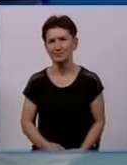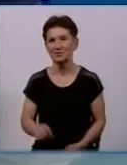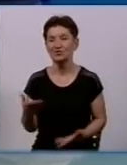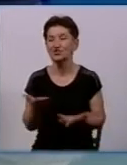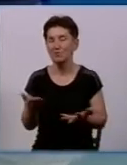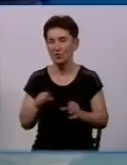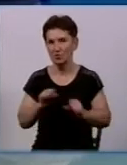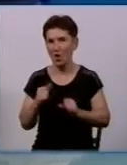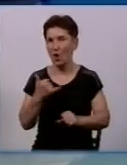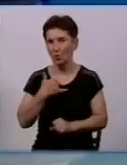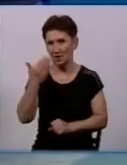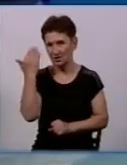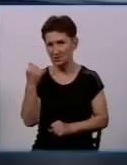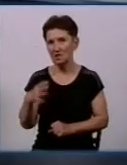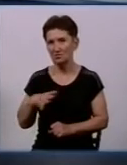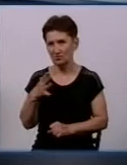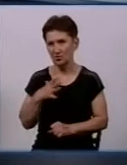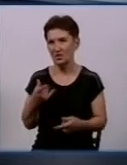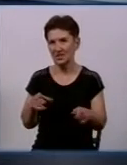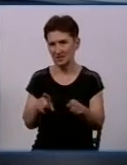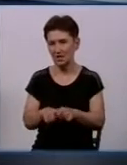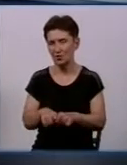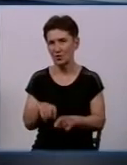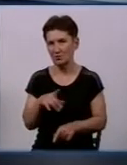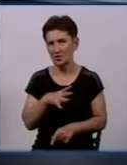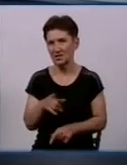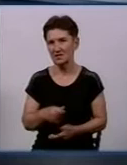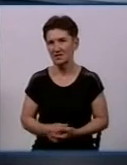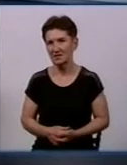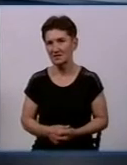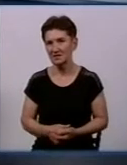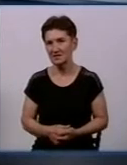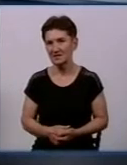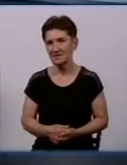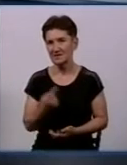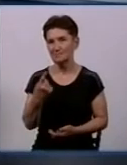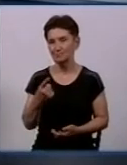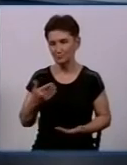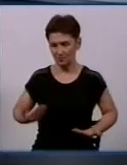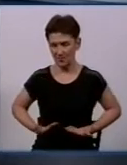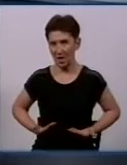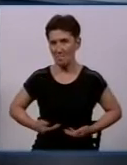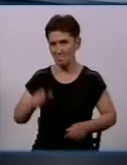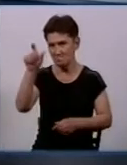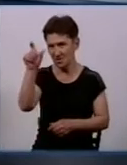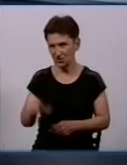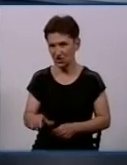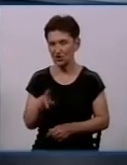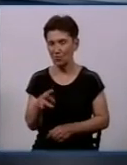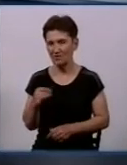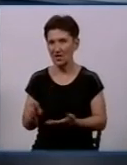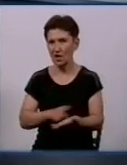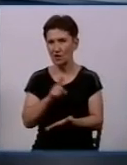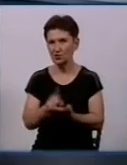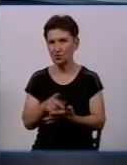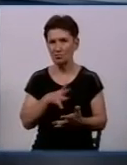У нас частково колись такі гідранти також були в місті. Може мешканець Кропивницького, для прикладу, поцікавитись, чи має бути гідрант,